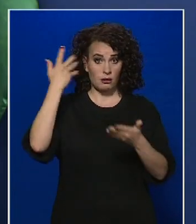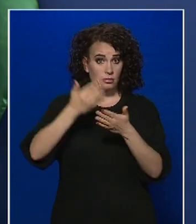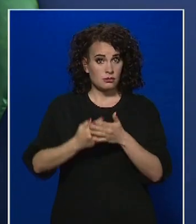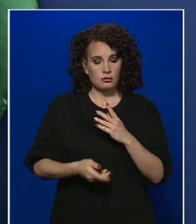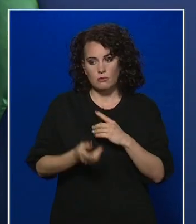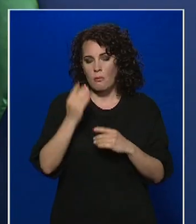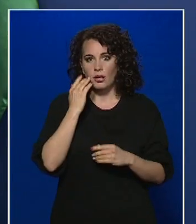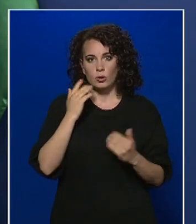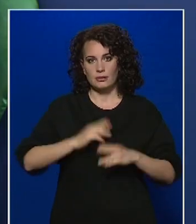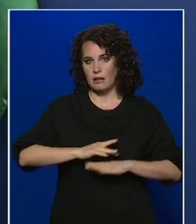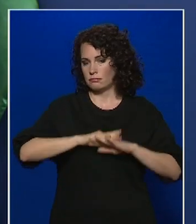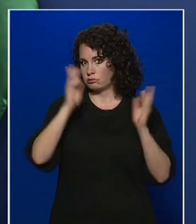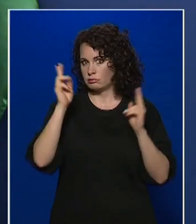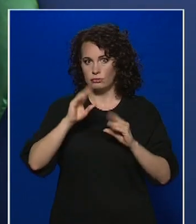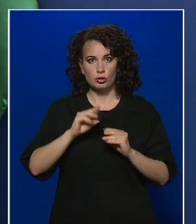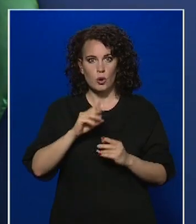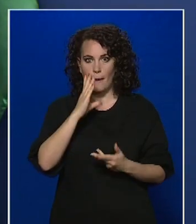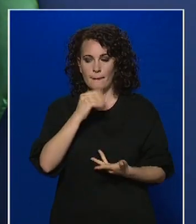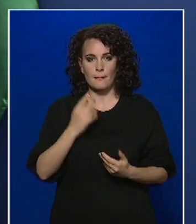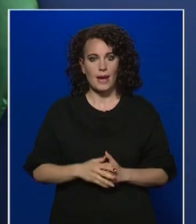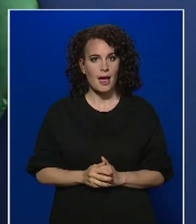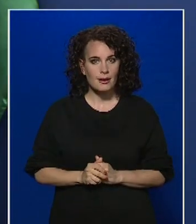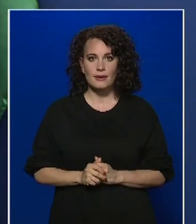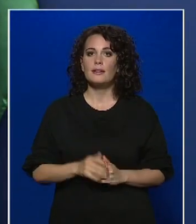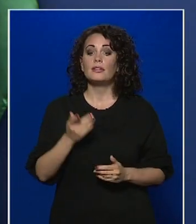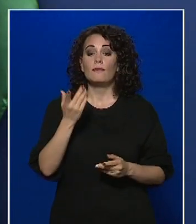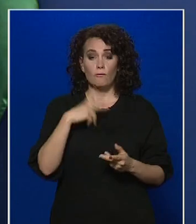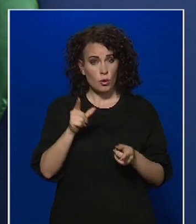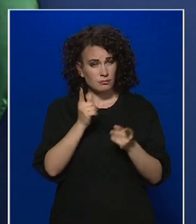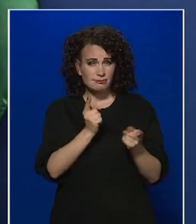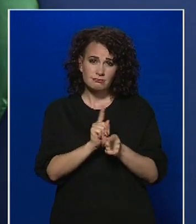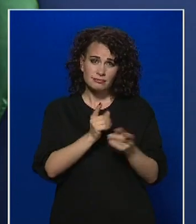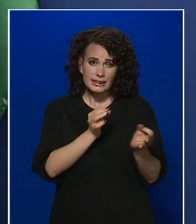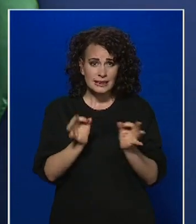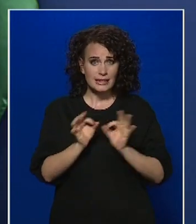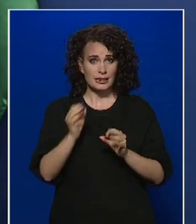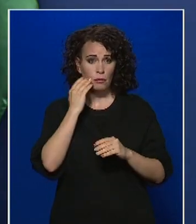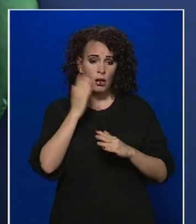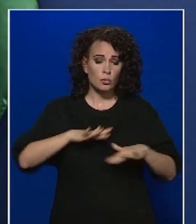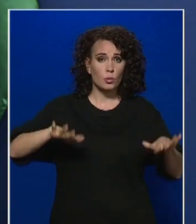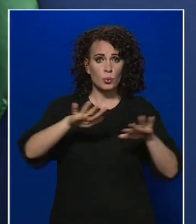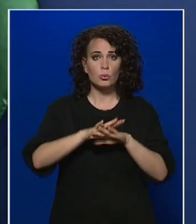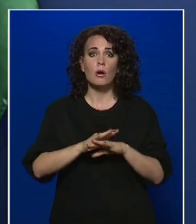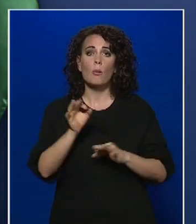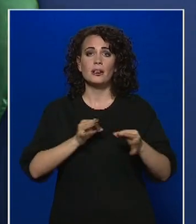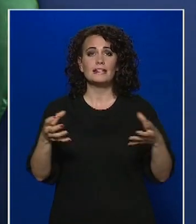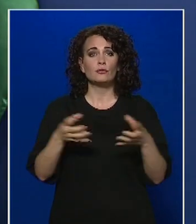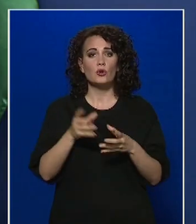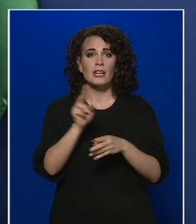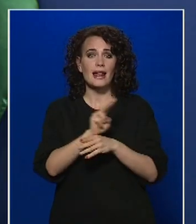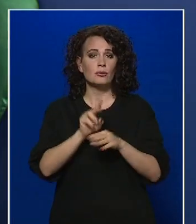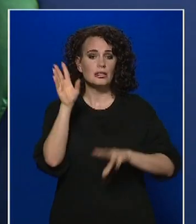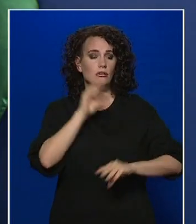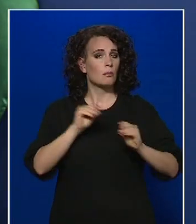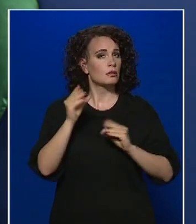Balatonnál, az idén eddig a legtöbben. Szükség volt-e intézkedésekre a Balaton körül? Mit mutatnak az operatív törzs és az ellenőrzések